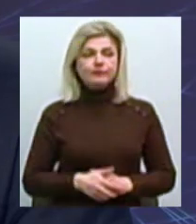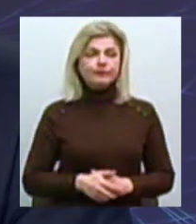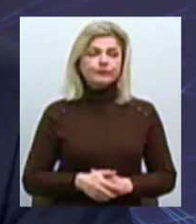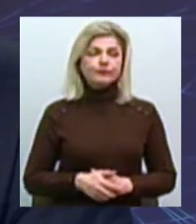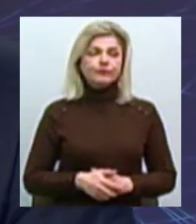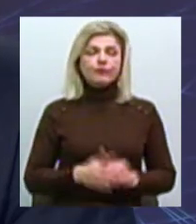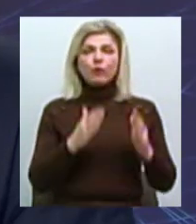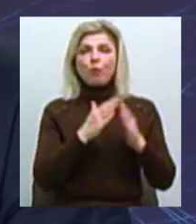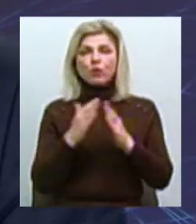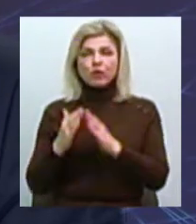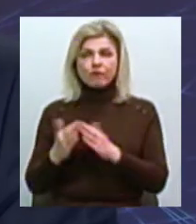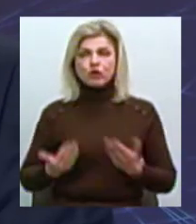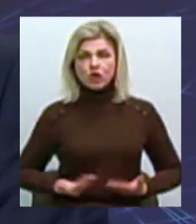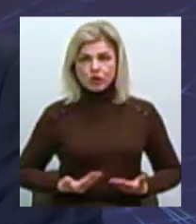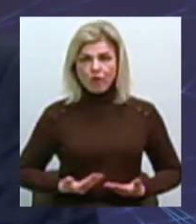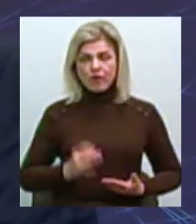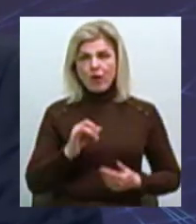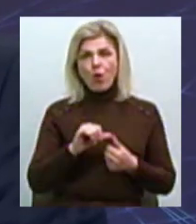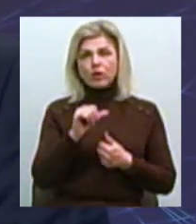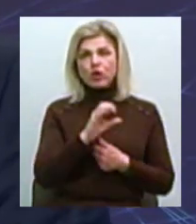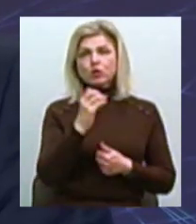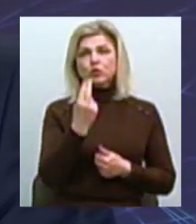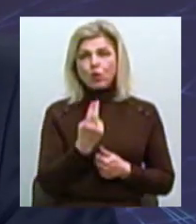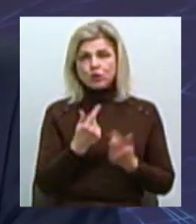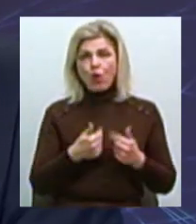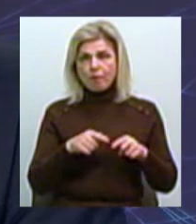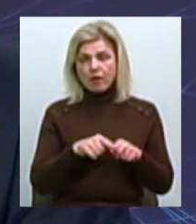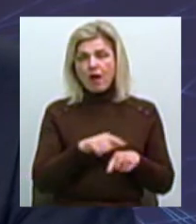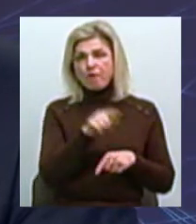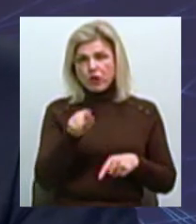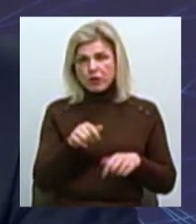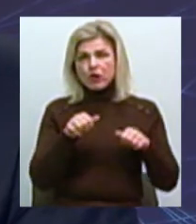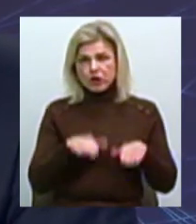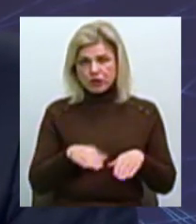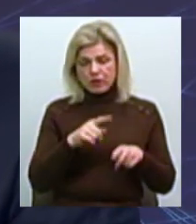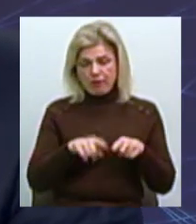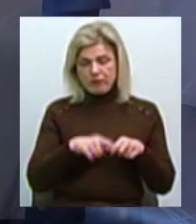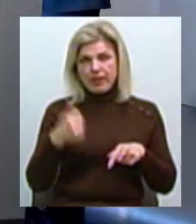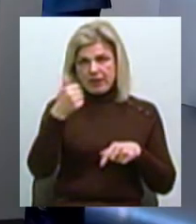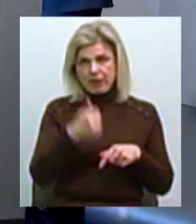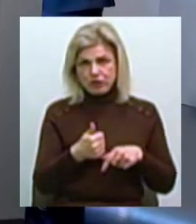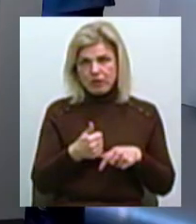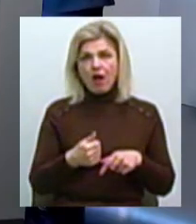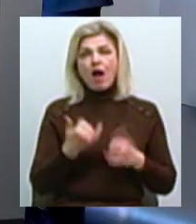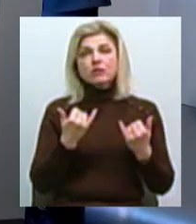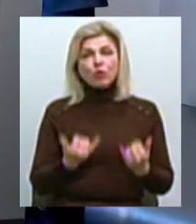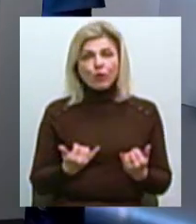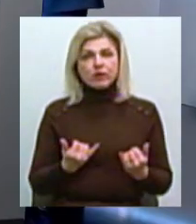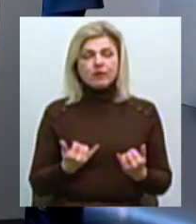Будинків житлових і окремих соціальних об'єктів Але вони вирішуються в найближчий тиждень, я думаю, все закриється Сьогодні на